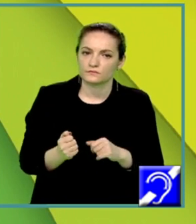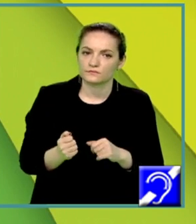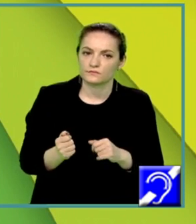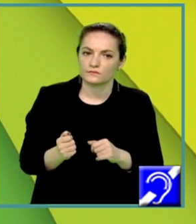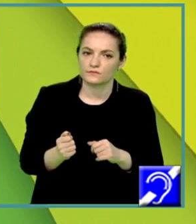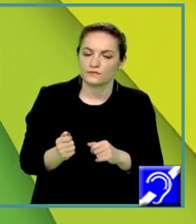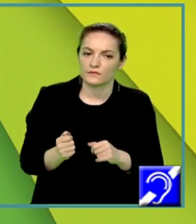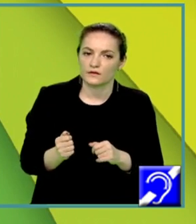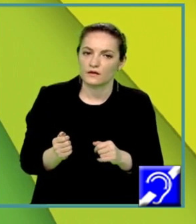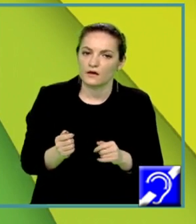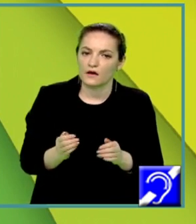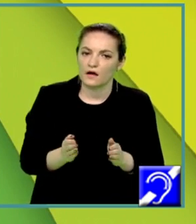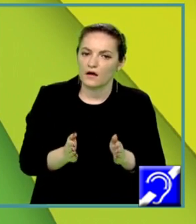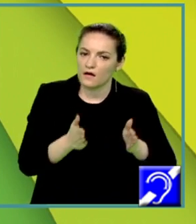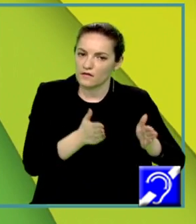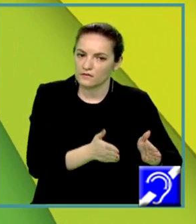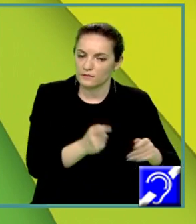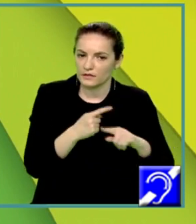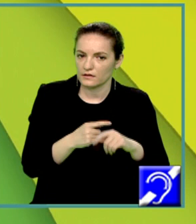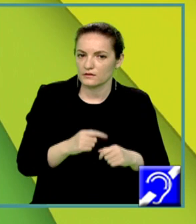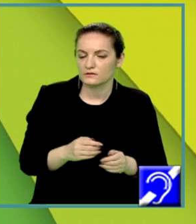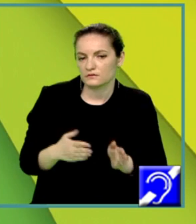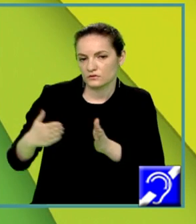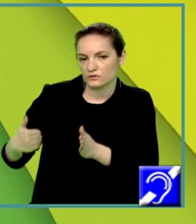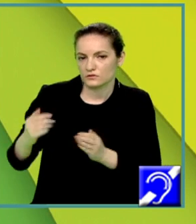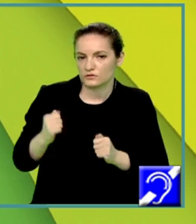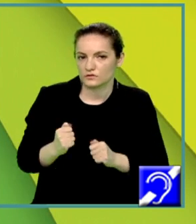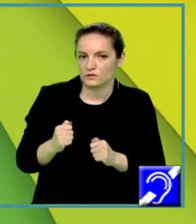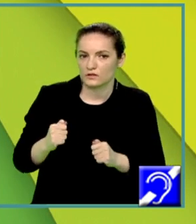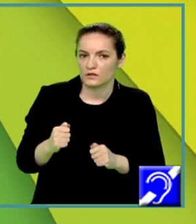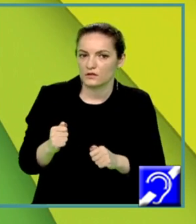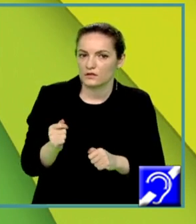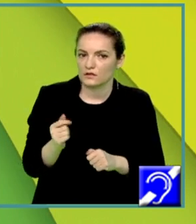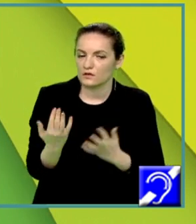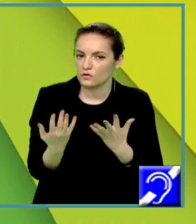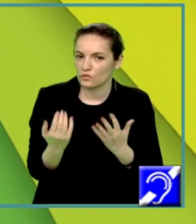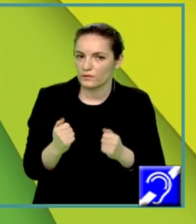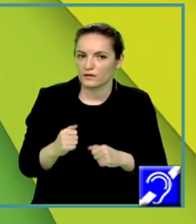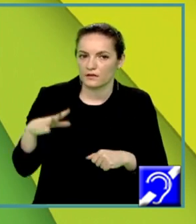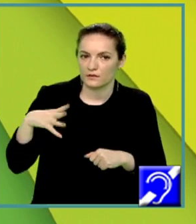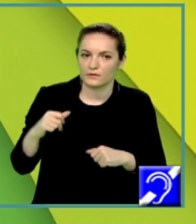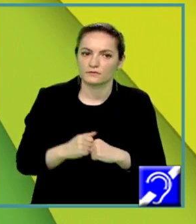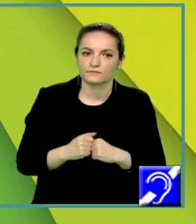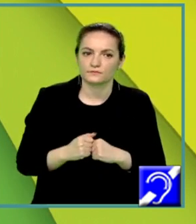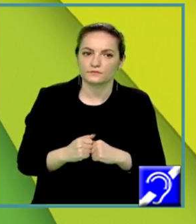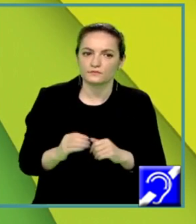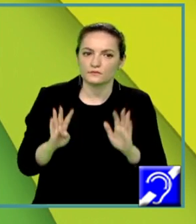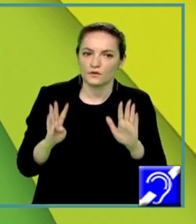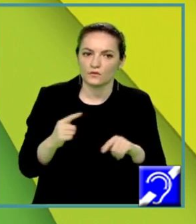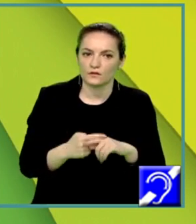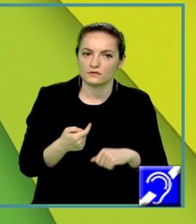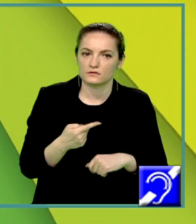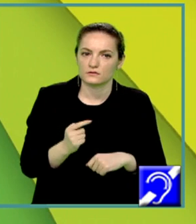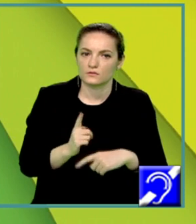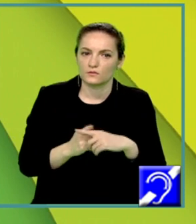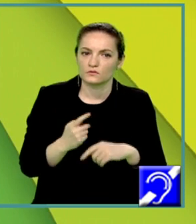îl conțin pe x în primul membru și termenii liberi în membrul al doilea și obținem 9x plus x este egal cu 6 plus 9.